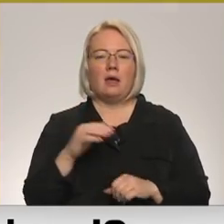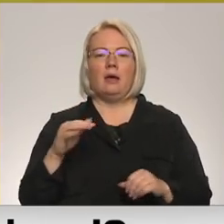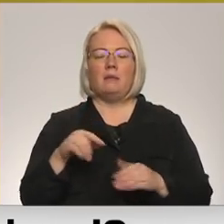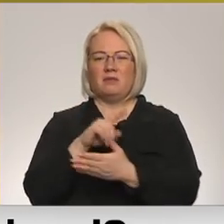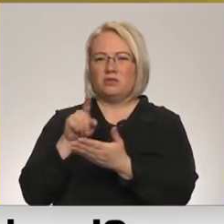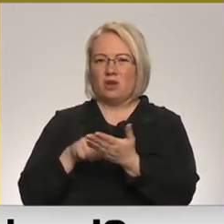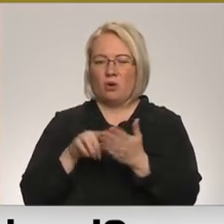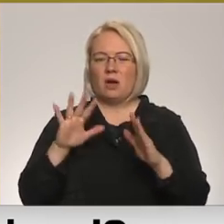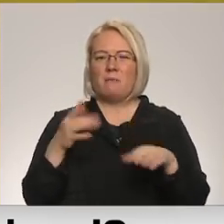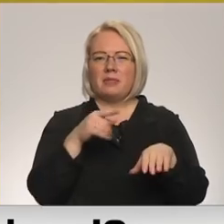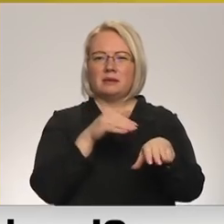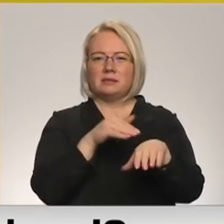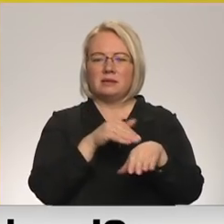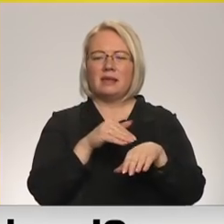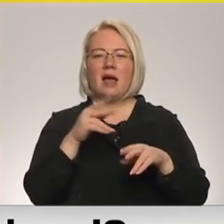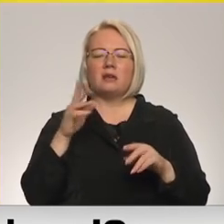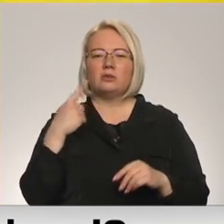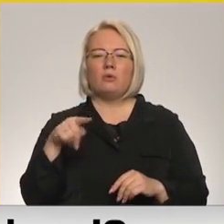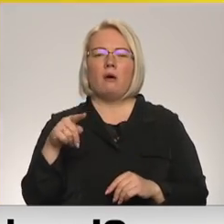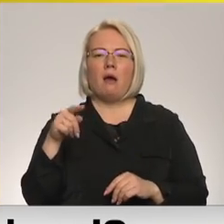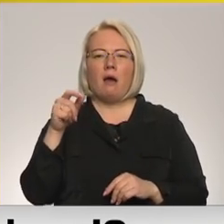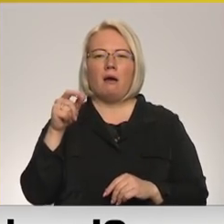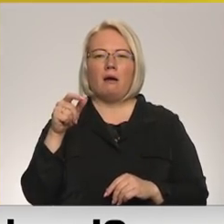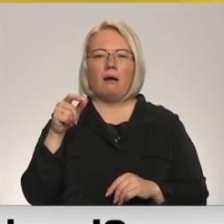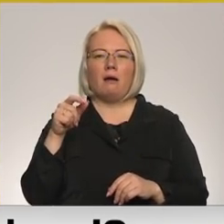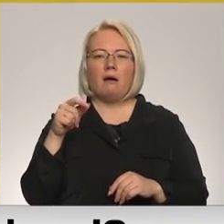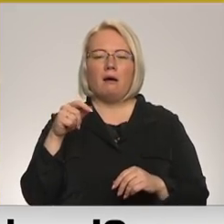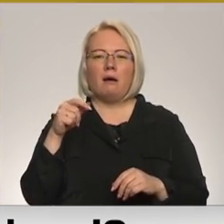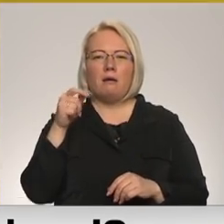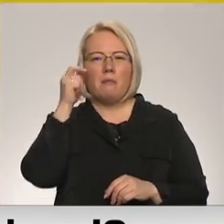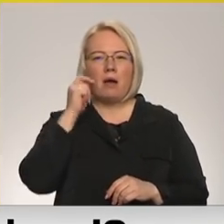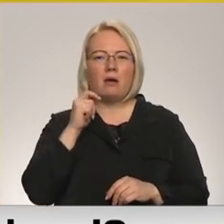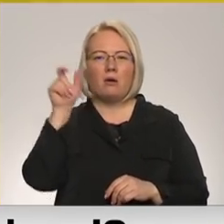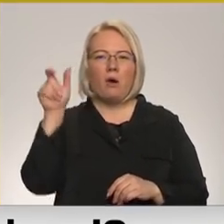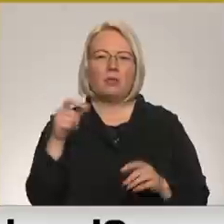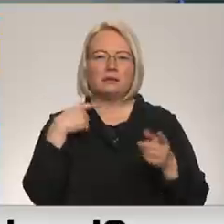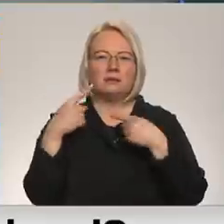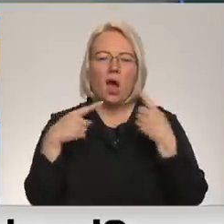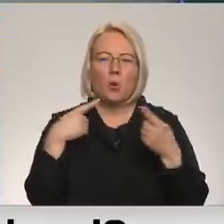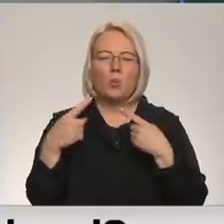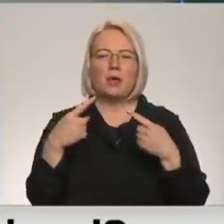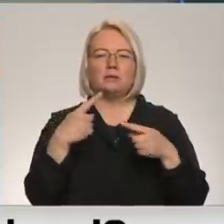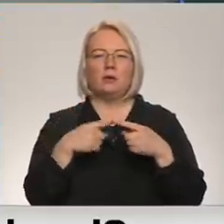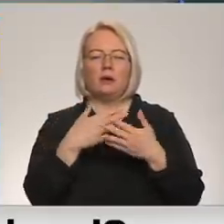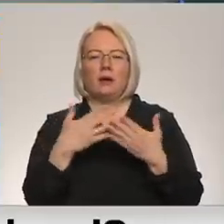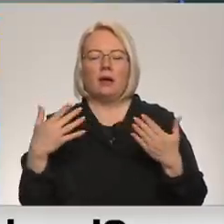Emmanuel Macronu sarunas ar Putinu, tās ziņas, kas nāca pēc tam, par ko tā slēcina?